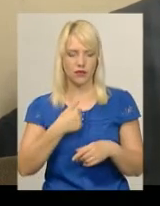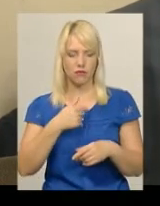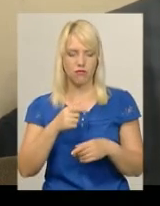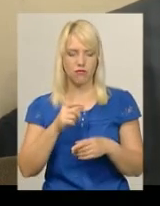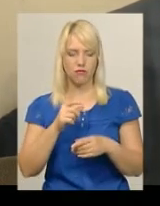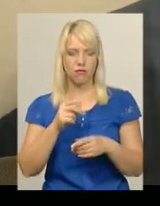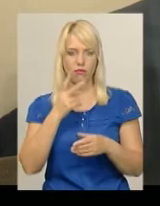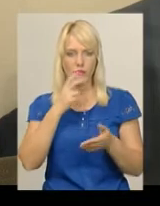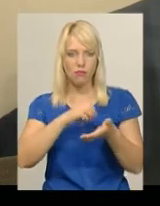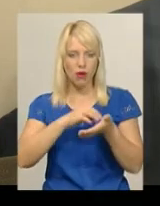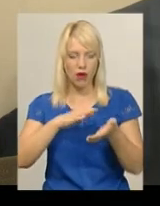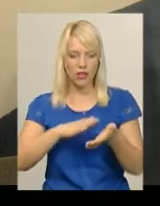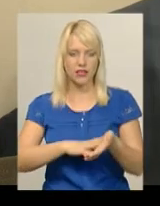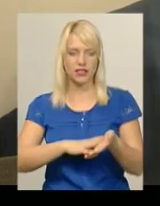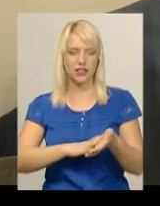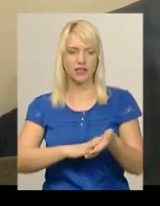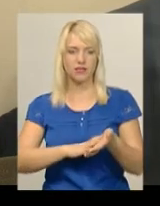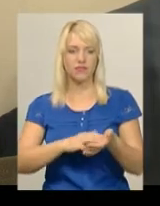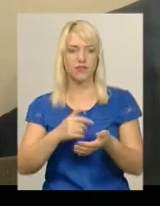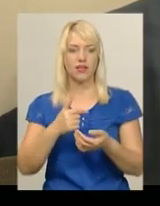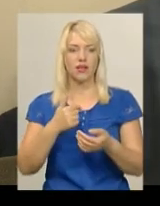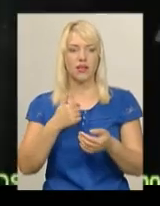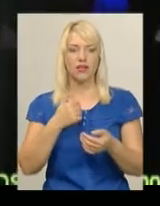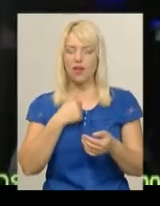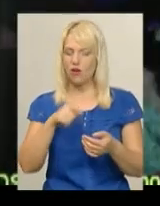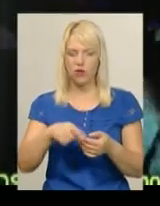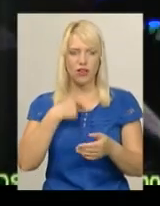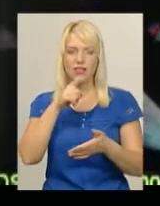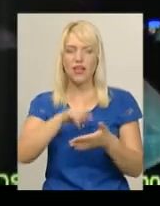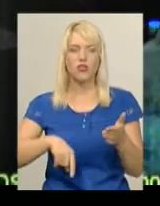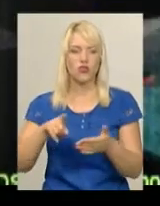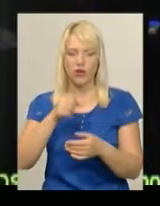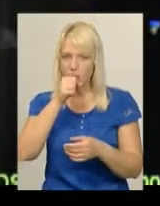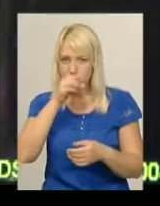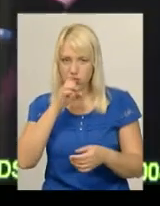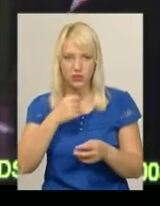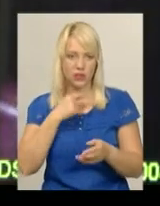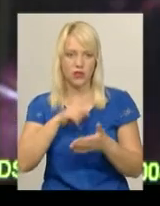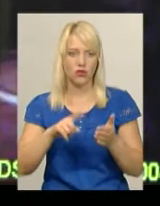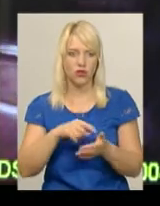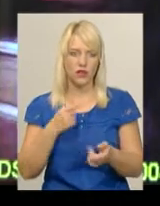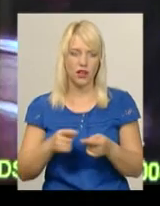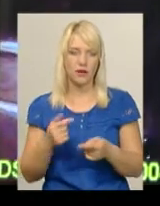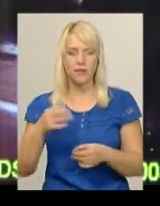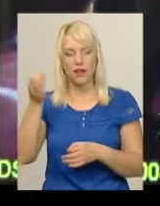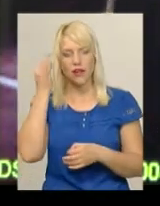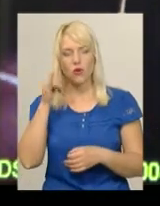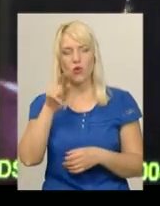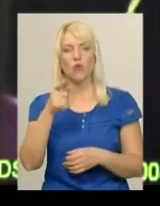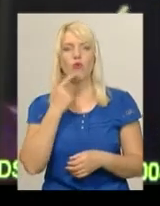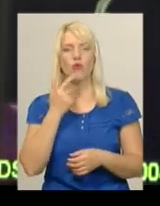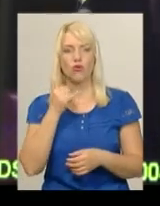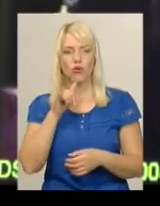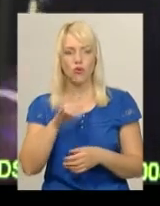і тоді, і зараз кажу, що не довіряємо. Нагадаю, Михайла Кривака патрульні зупинили 16 січня. У його крові експертиза